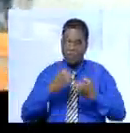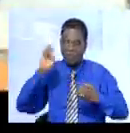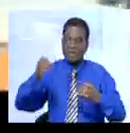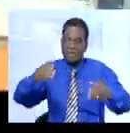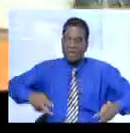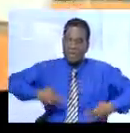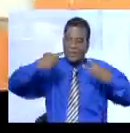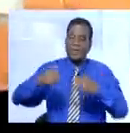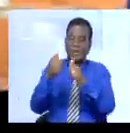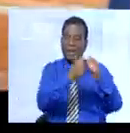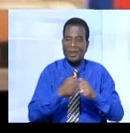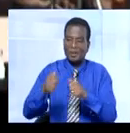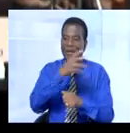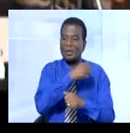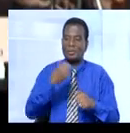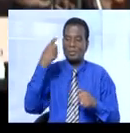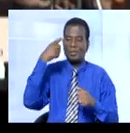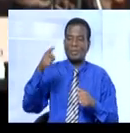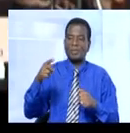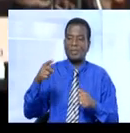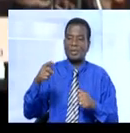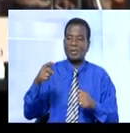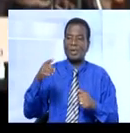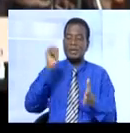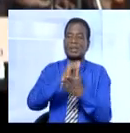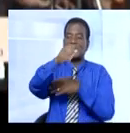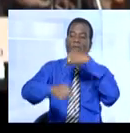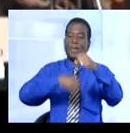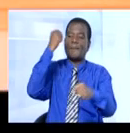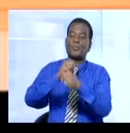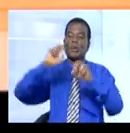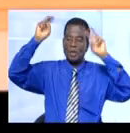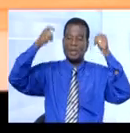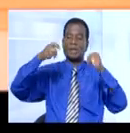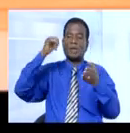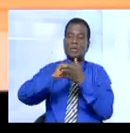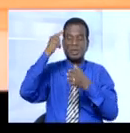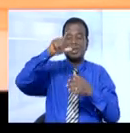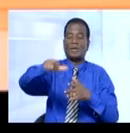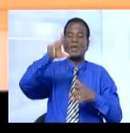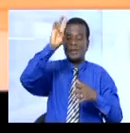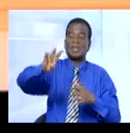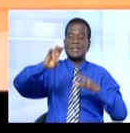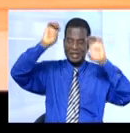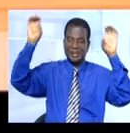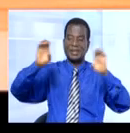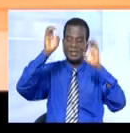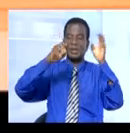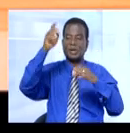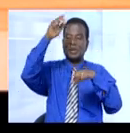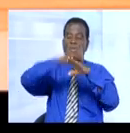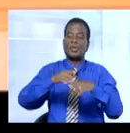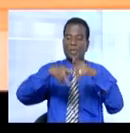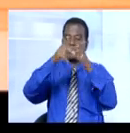partageant ainsi les valeurs de la francophonie. Cette année, le thème retenu pour cette 27e édition au plan international